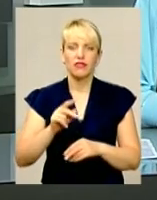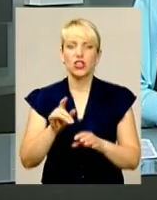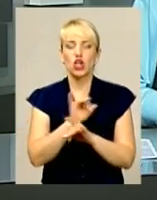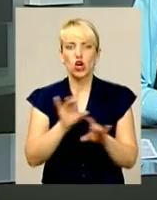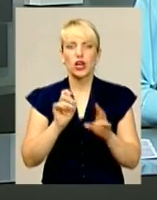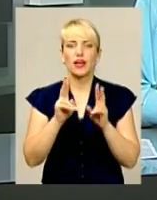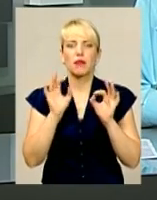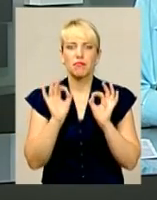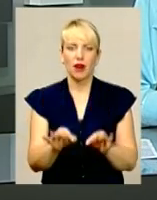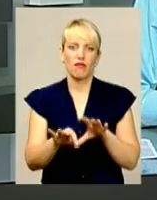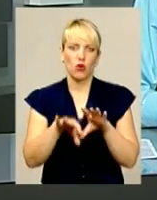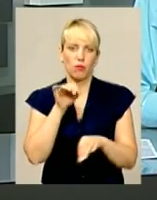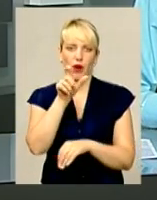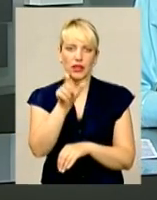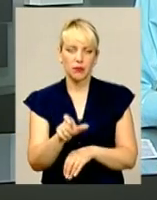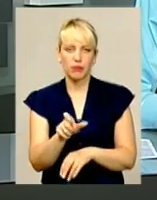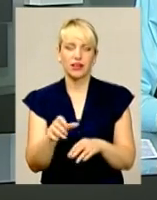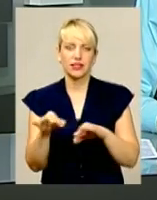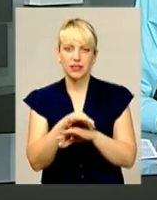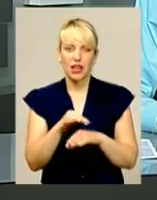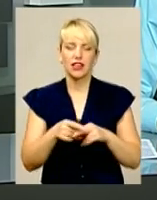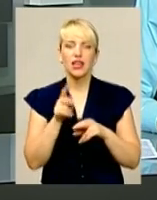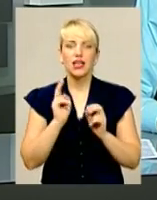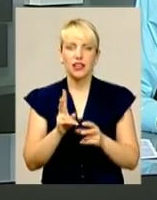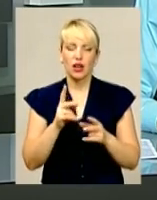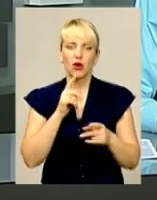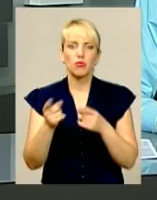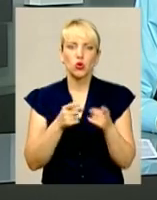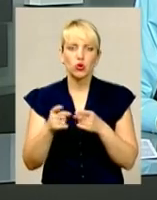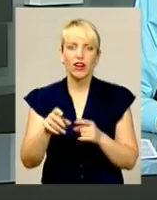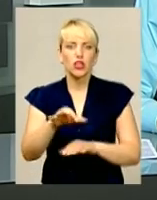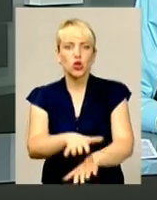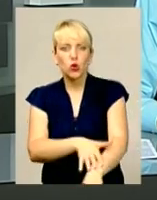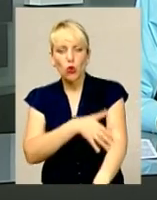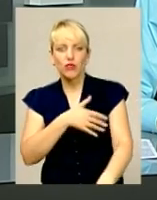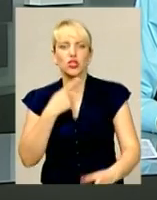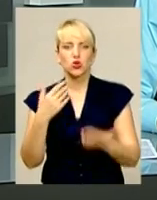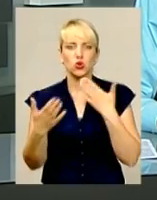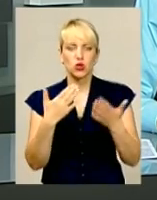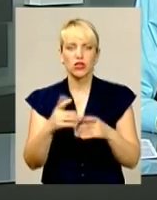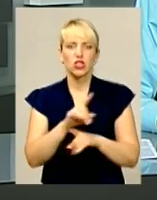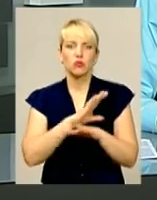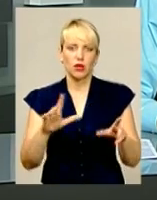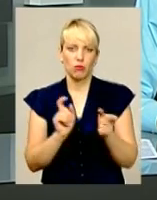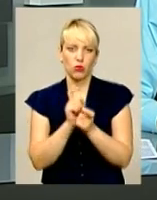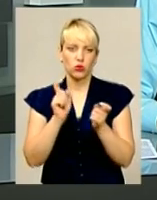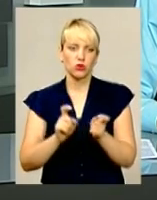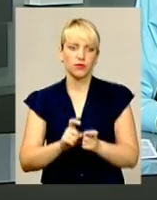правильно обрати партнера, підготуватися до побудови довготривалих стосунків та уникати сімейних конфліктів.